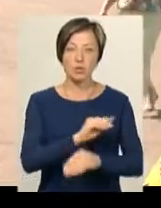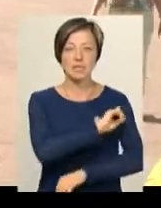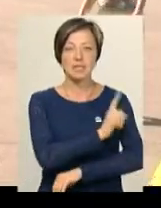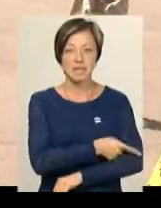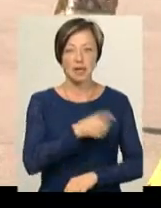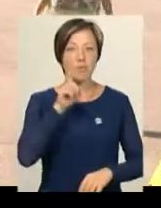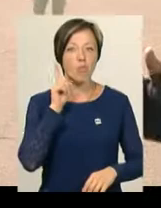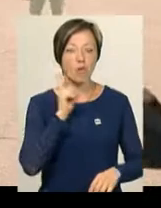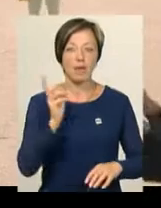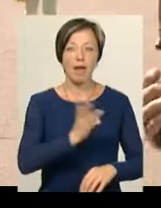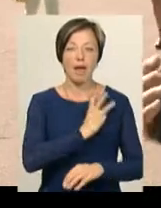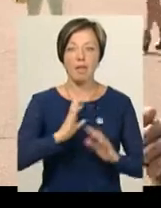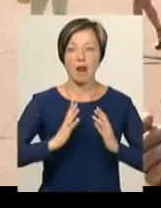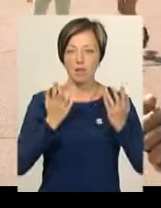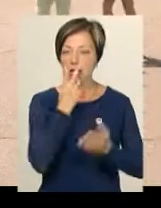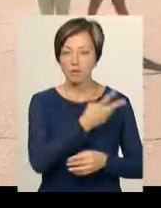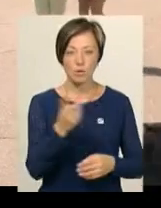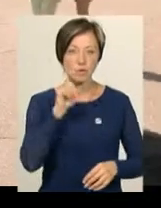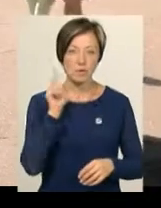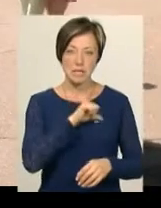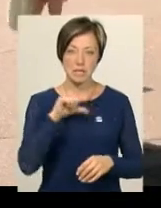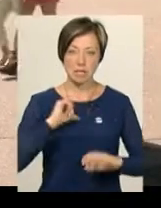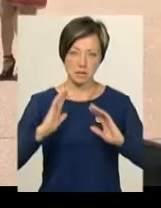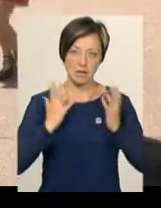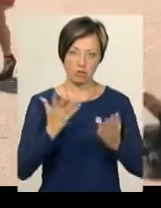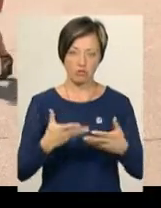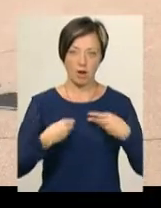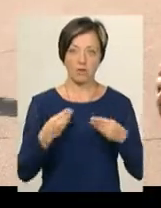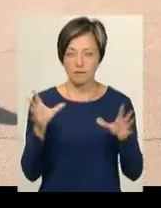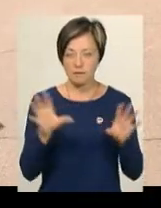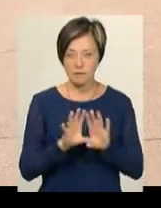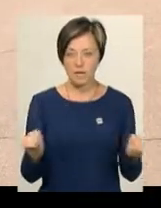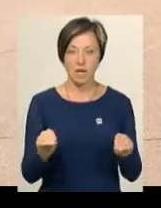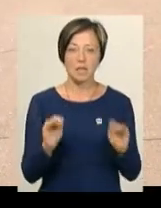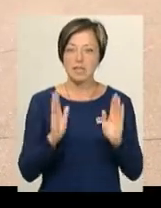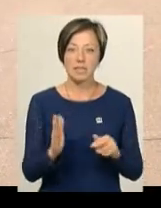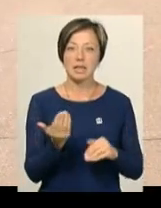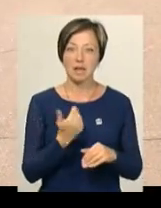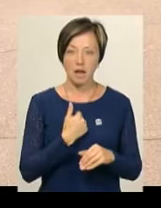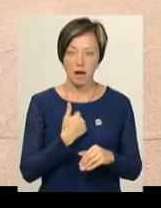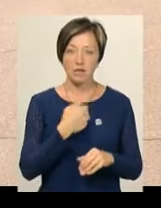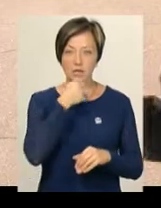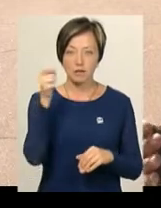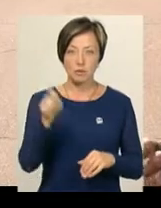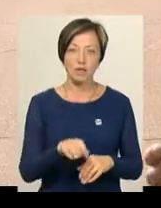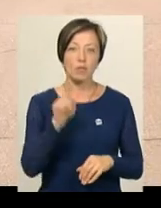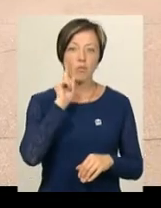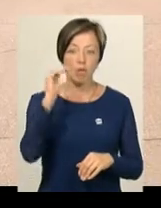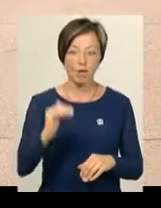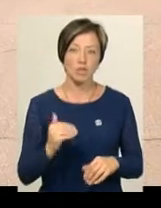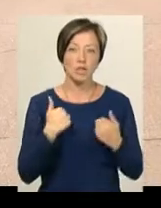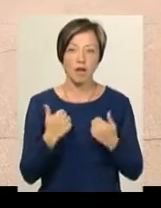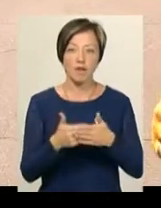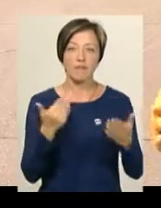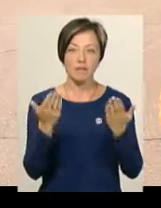молоді, енергетика. Дивлюсь на молодих і сам заряжаюся. і все. Бо я знаю, що тут не тільки я старший приїду, а й молодший. Я від